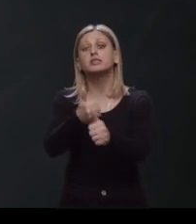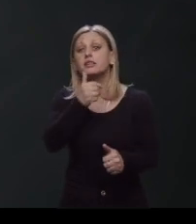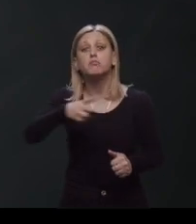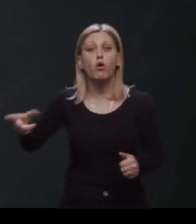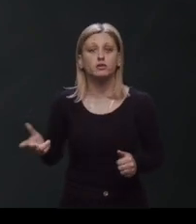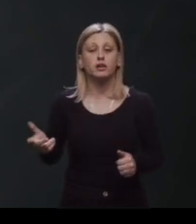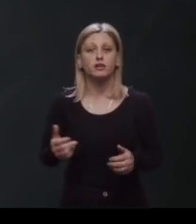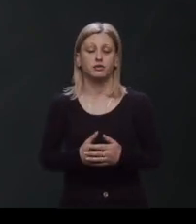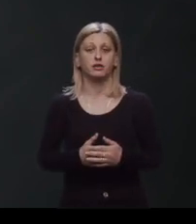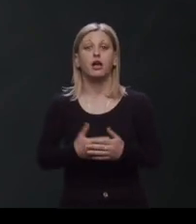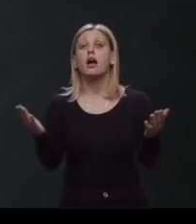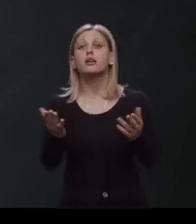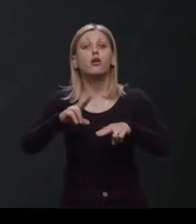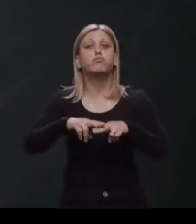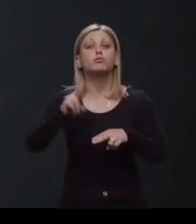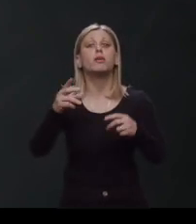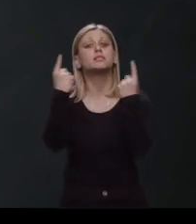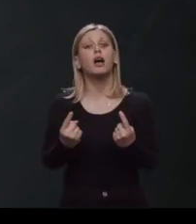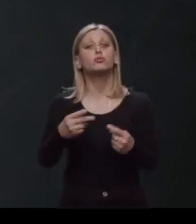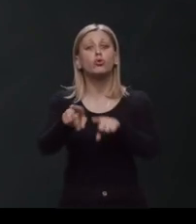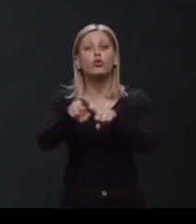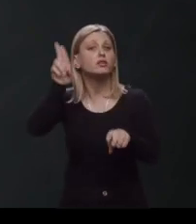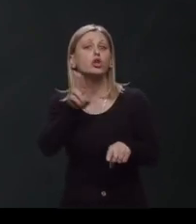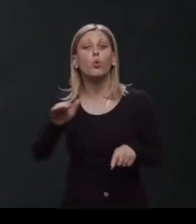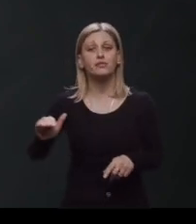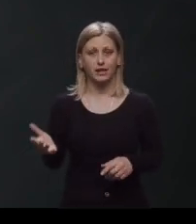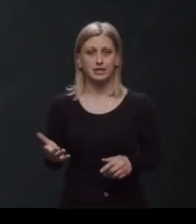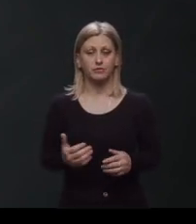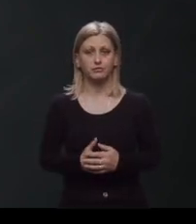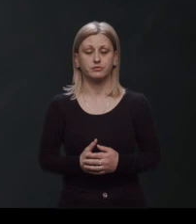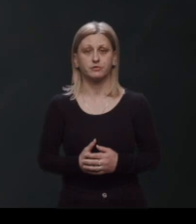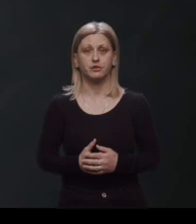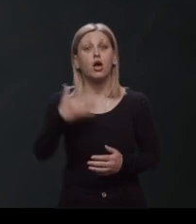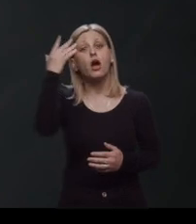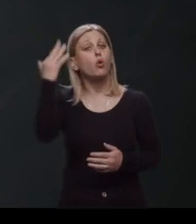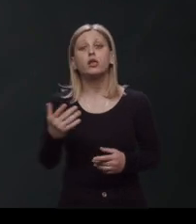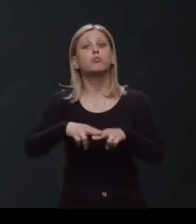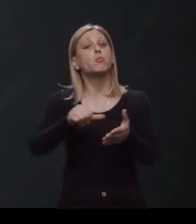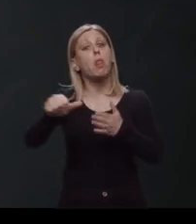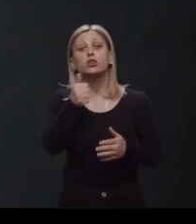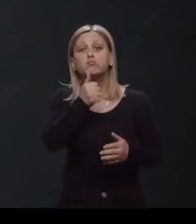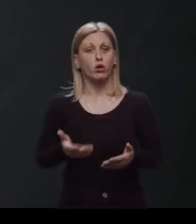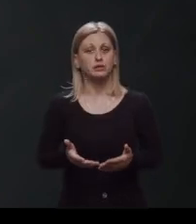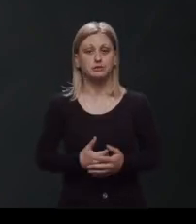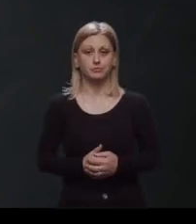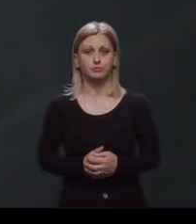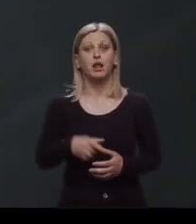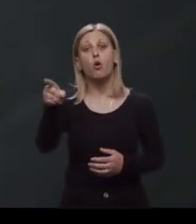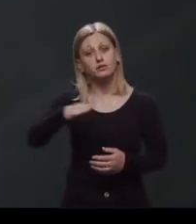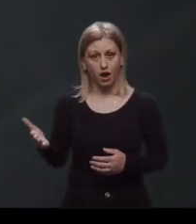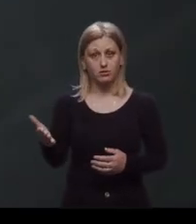imati naši asistenti i prevoditelji, kakav će status imati roditelji gluhe djece, te naposljedku kolke ćemo plaćati porus.